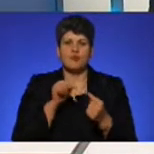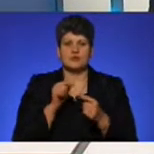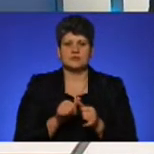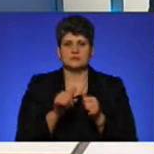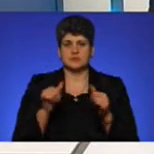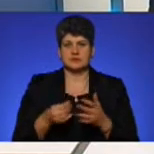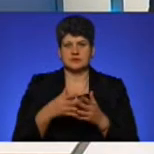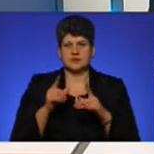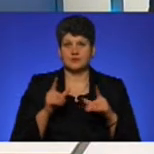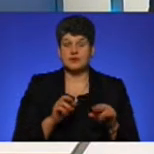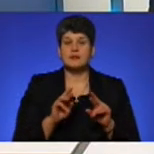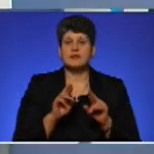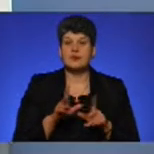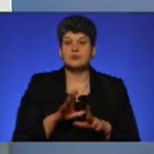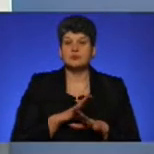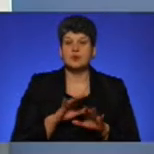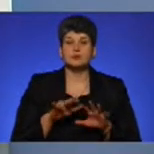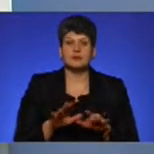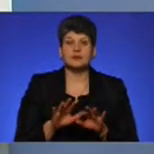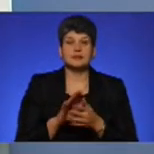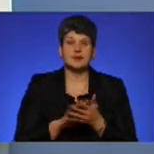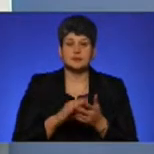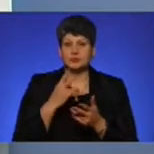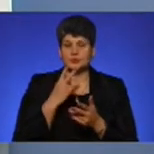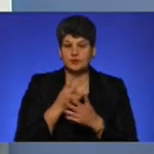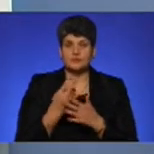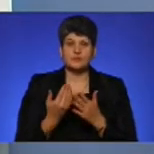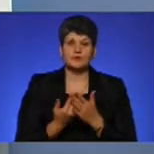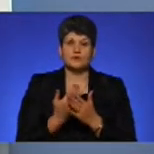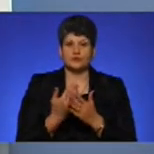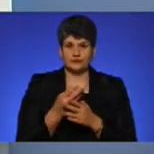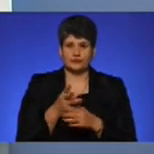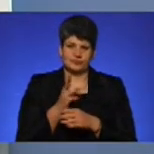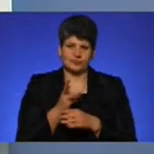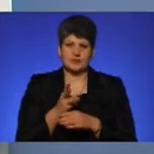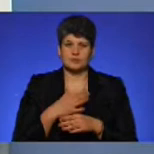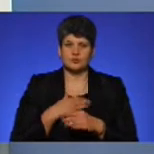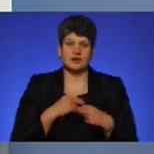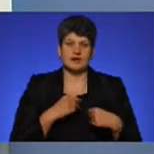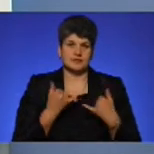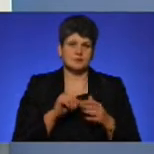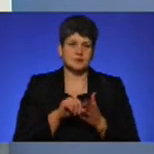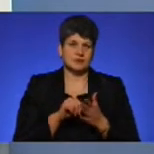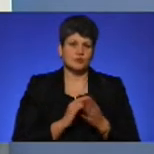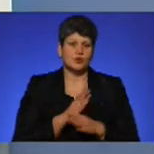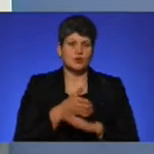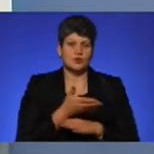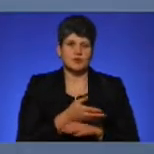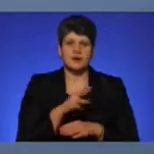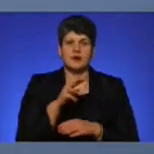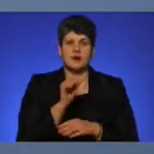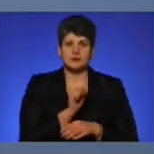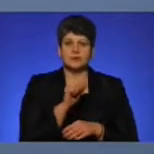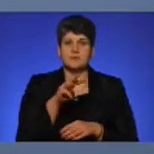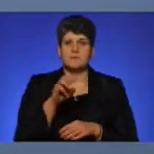проїзд. Проте як розгорталися події далі, ми подивимося у сюжеті моїх колег. А зараз представлю гостя студії. Це Антон Марчевський,